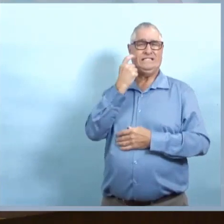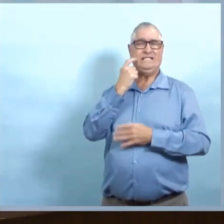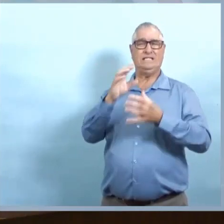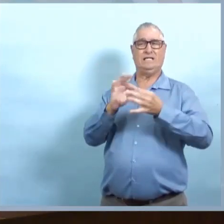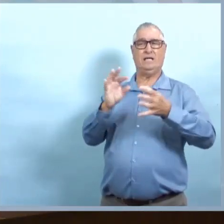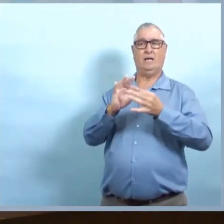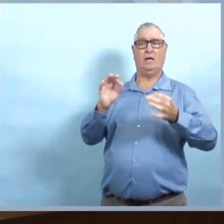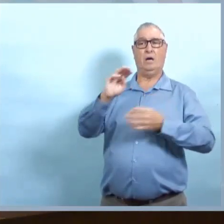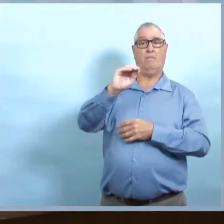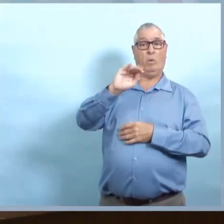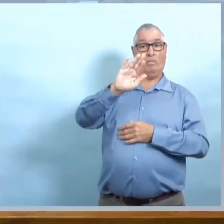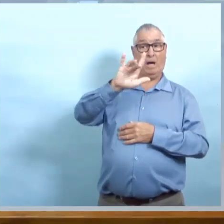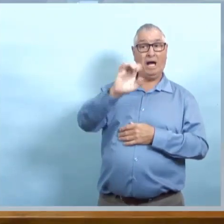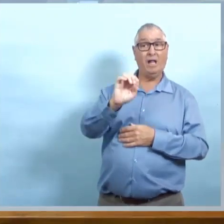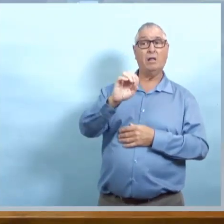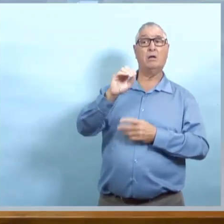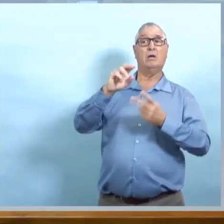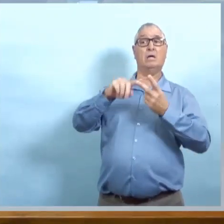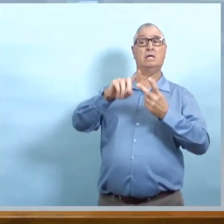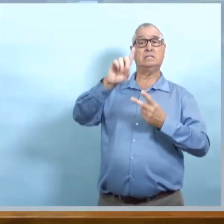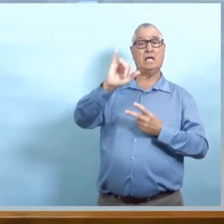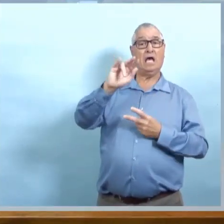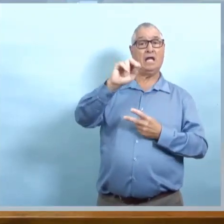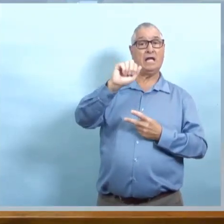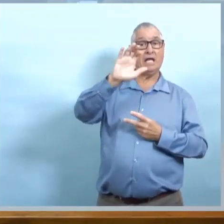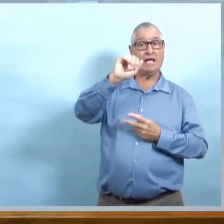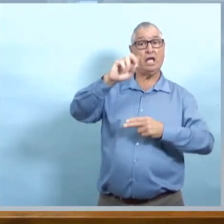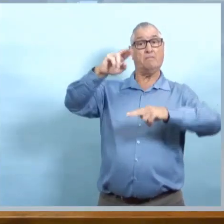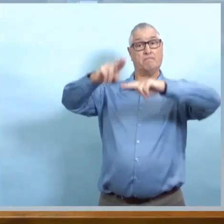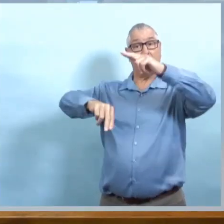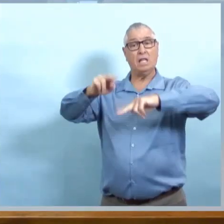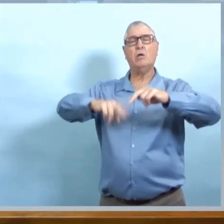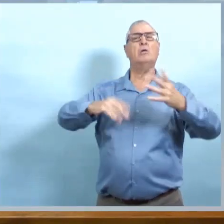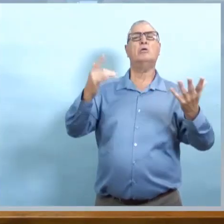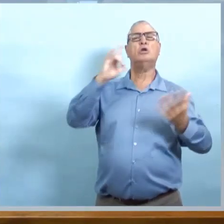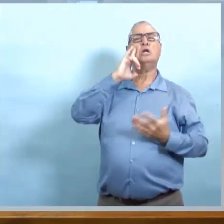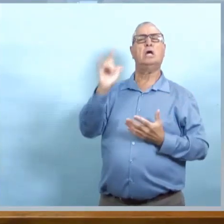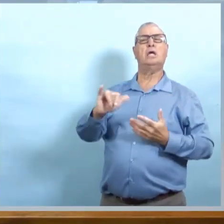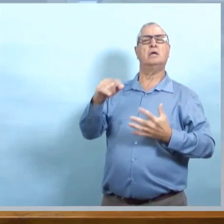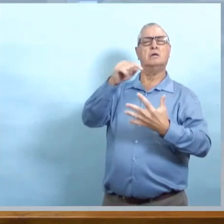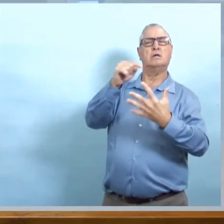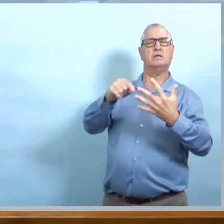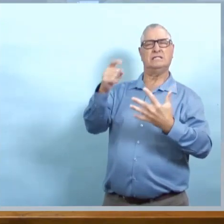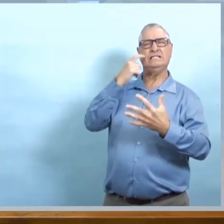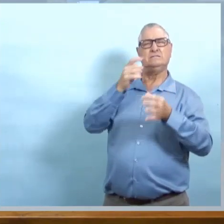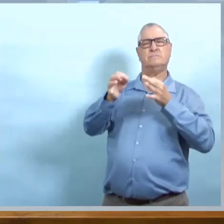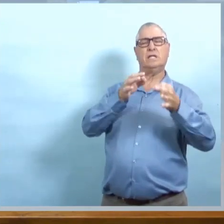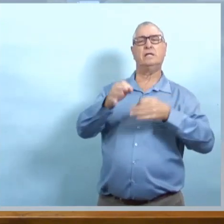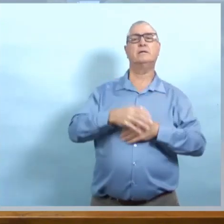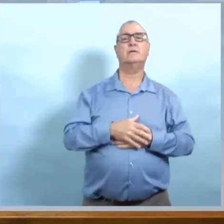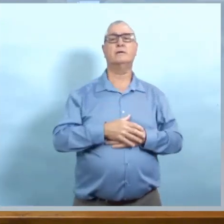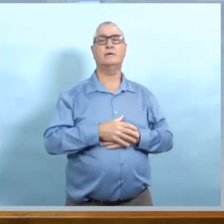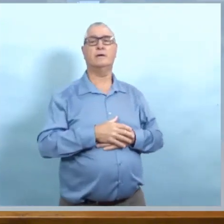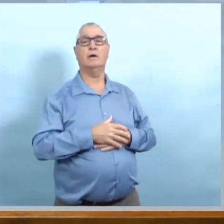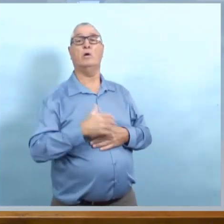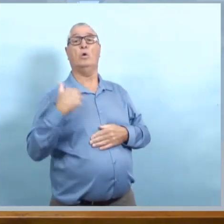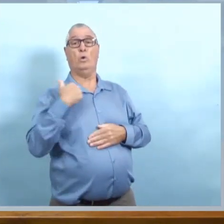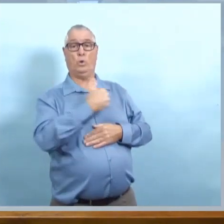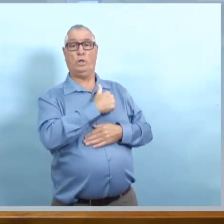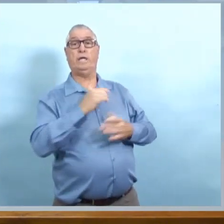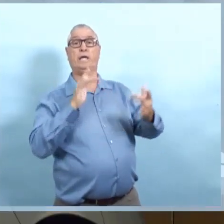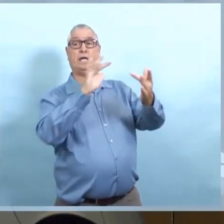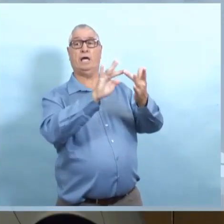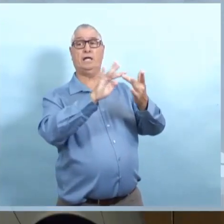plus sur le nouveau site de dépistage qui sera installé cette semaine? Est-ce que ce sera une unité mobile? Est-ce que ce sera